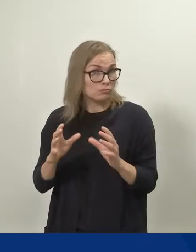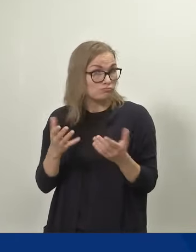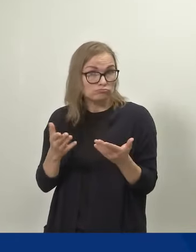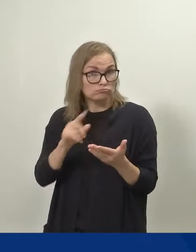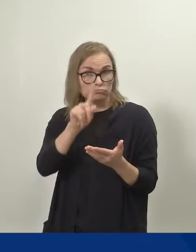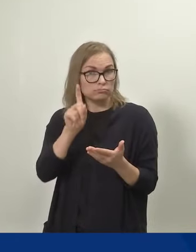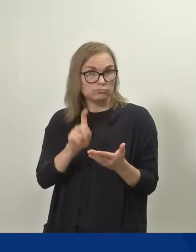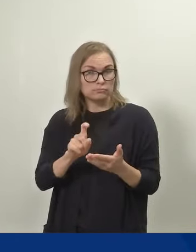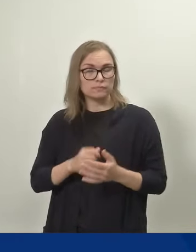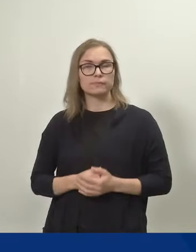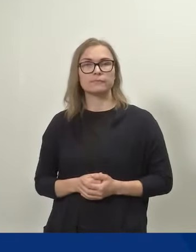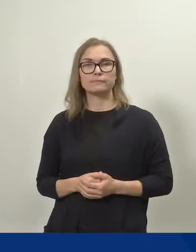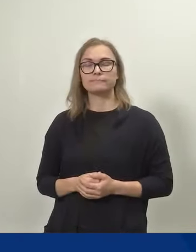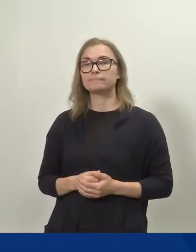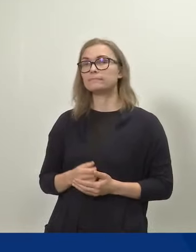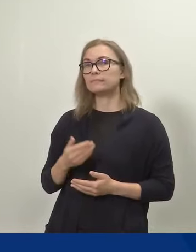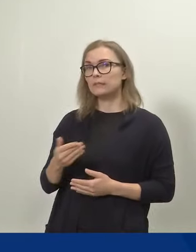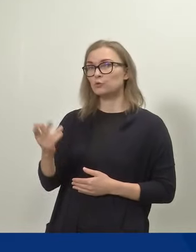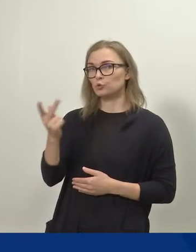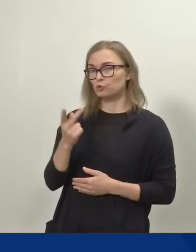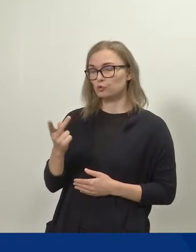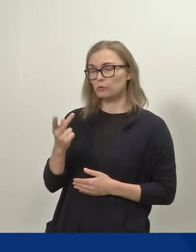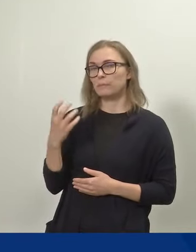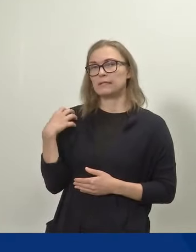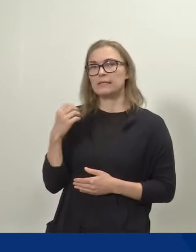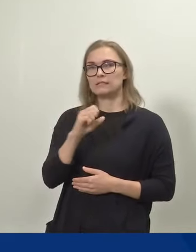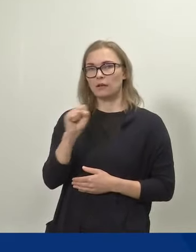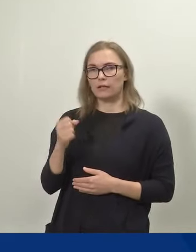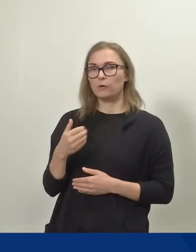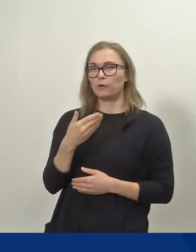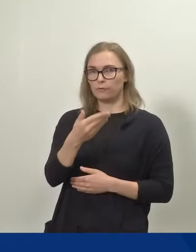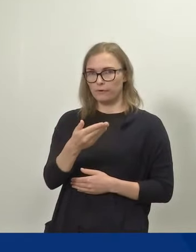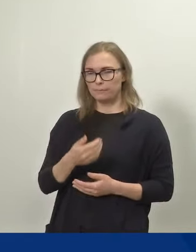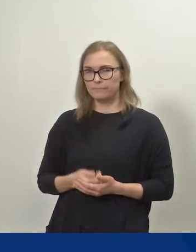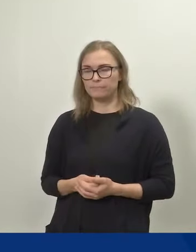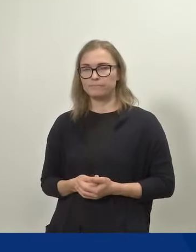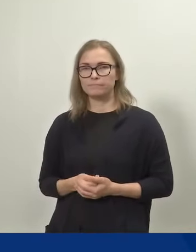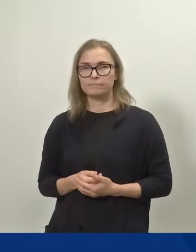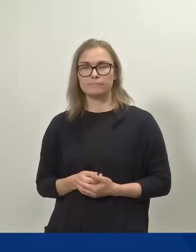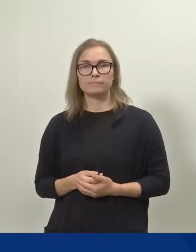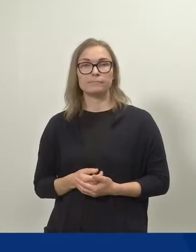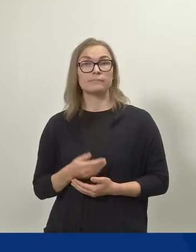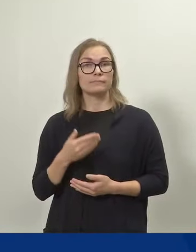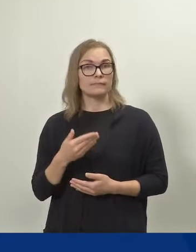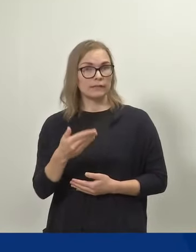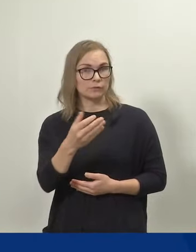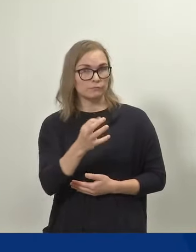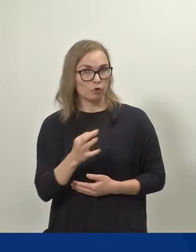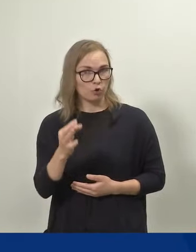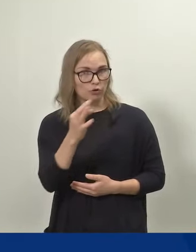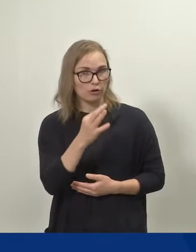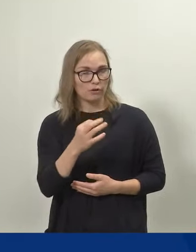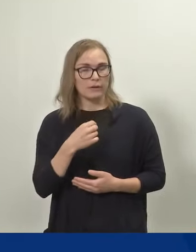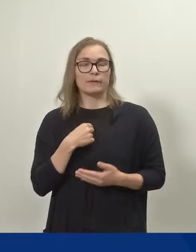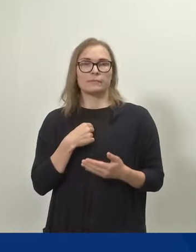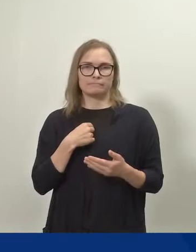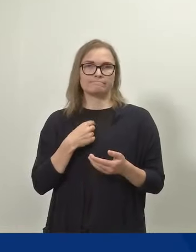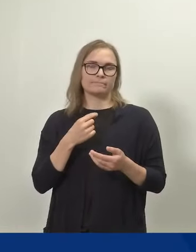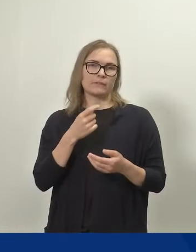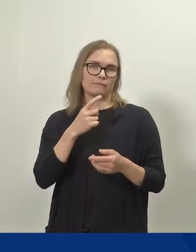Kiitos kysymyksestä. Ministeri Sarkkinen, olkaa hyvä. Tack for frågan. Vastaan suomeksi.